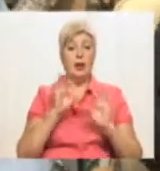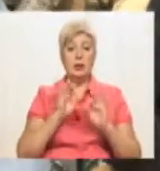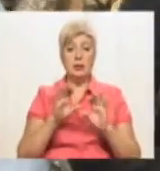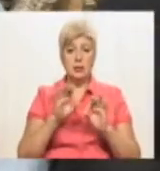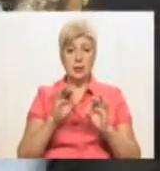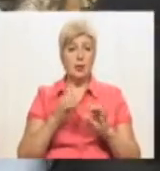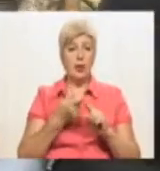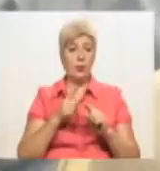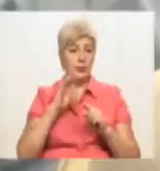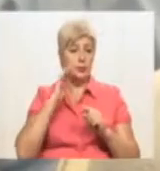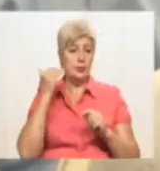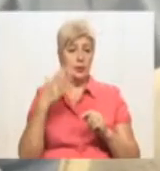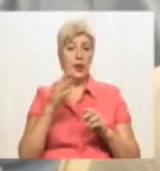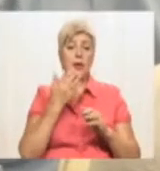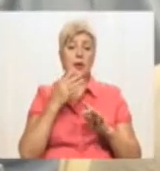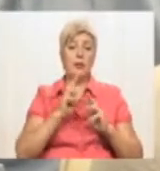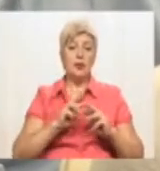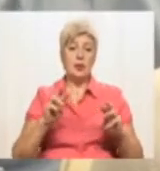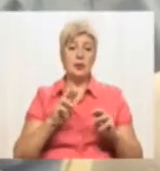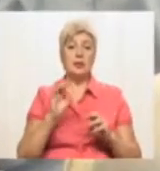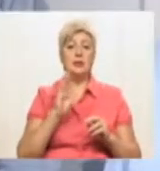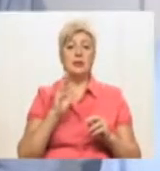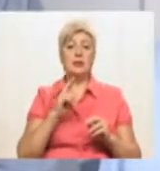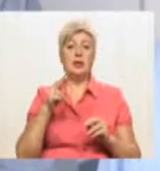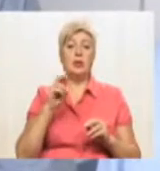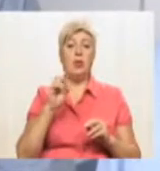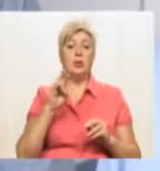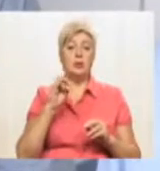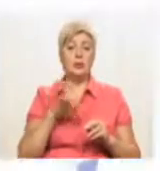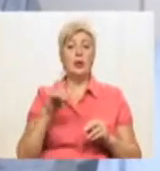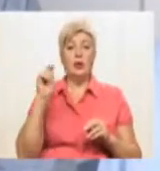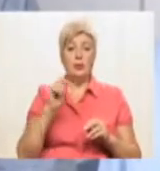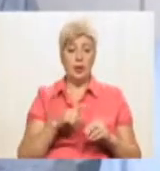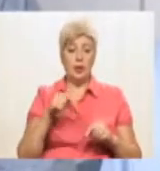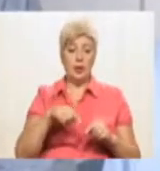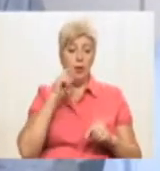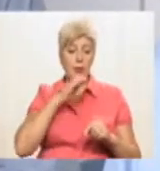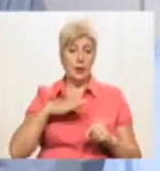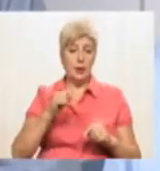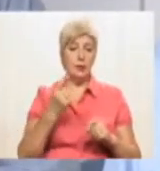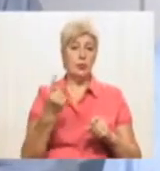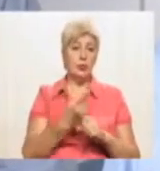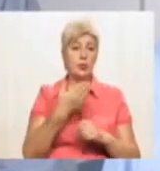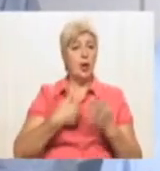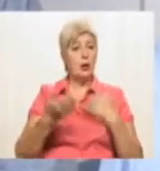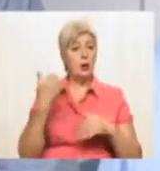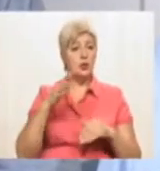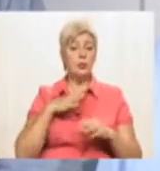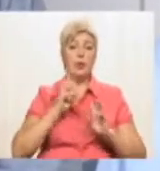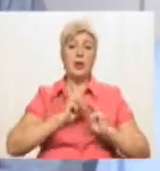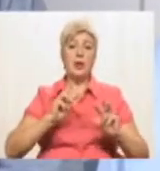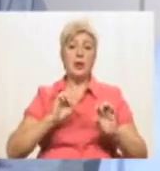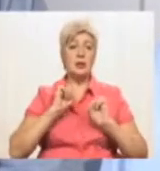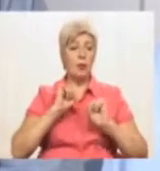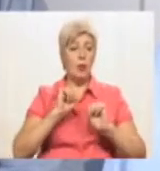заступник міністра закордонних справ України Василь Боднар. Вона приїхала в Україну вперше. До того вона була як міністр оборони. І